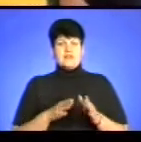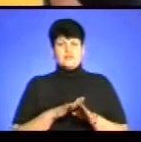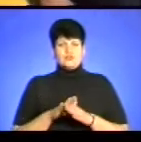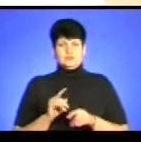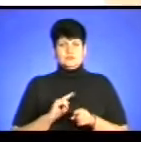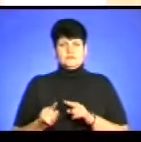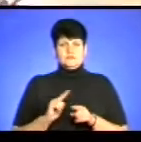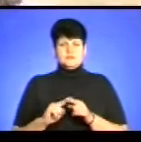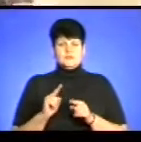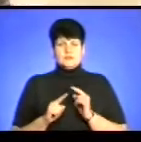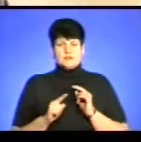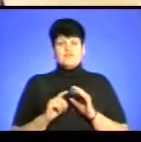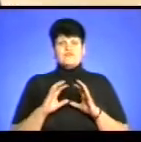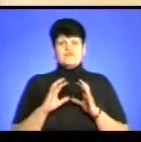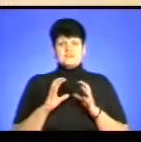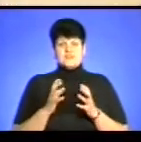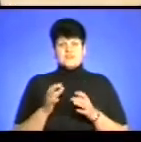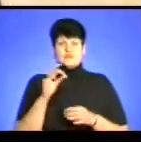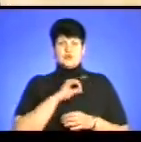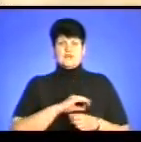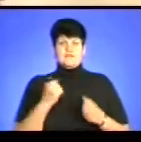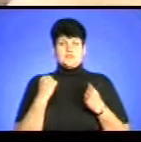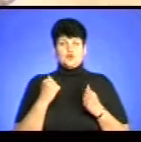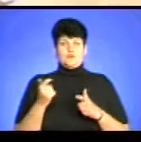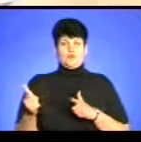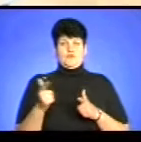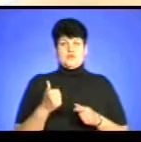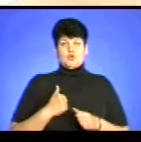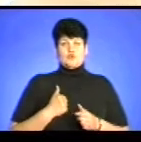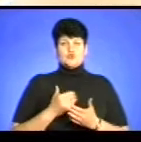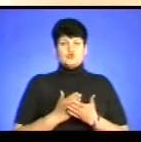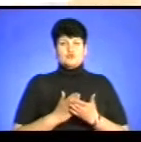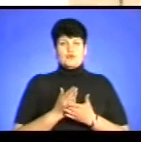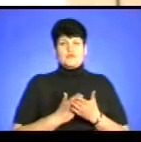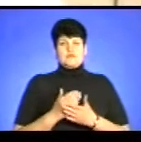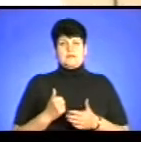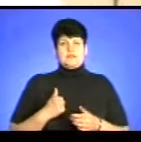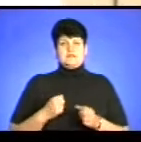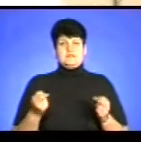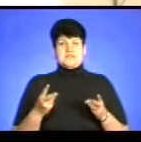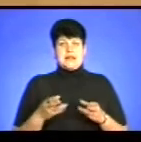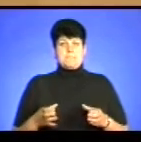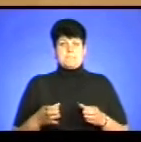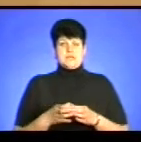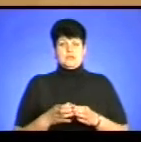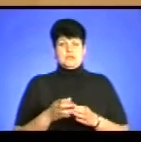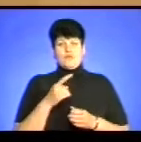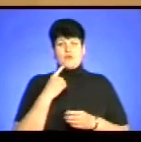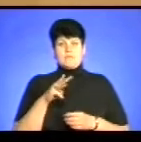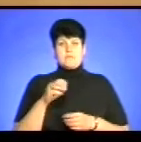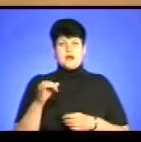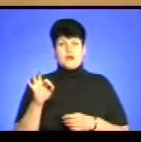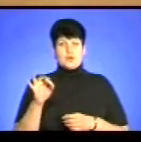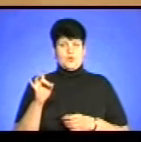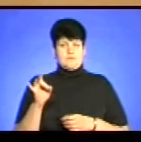інтенсивністю. У світі кросвіт застосовує для фізичної підготовки військовослужбовців і бійців спеціальних підрозділів, каже майор Ігор